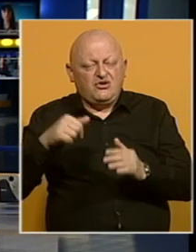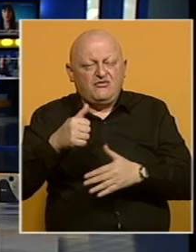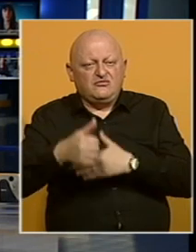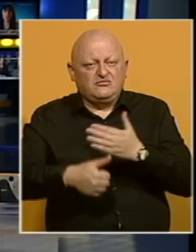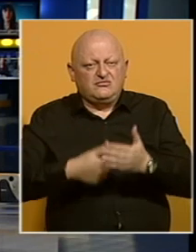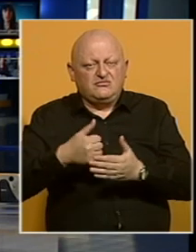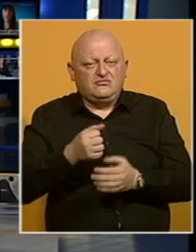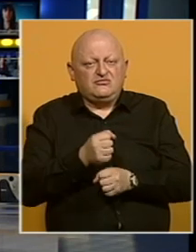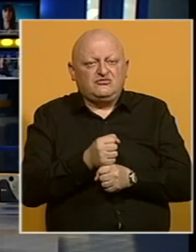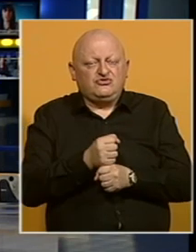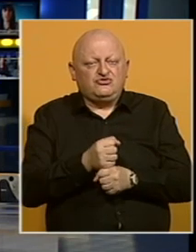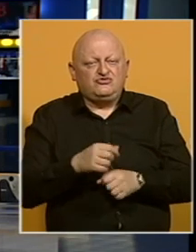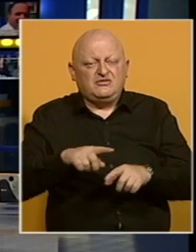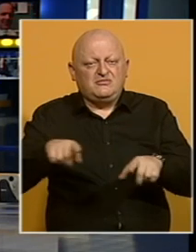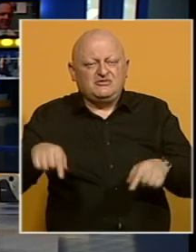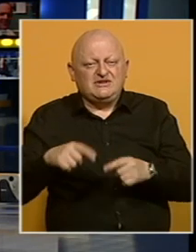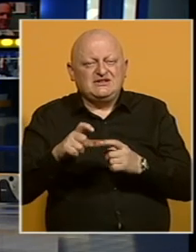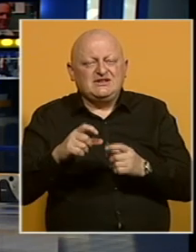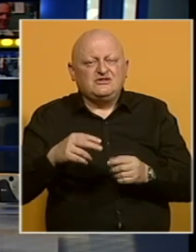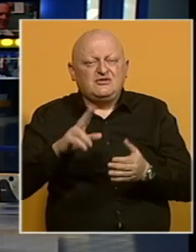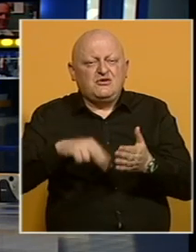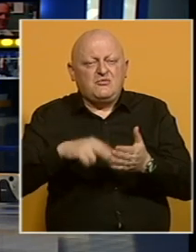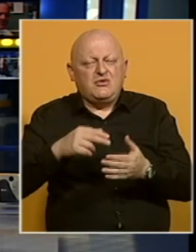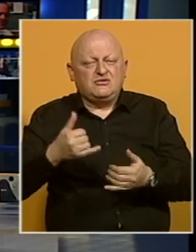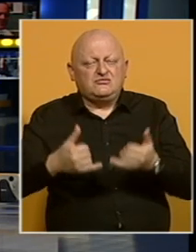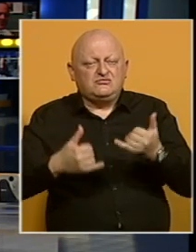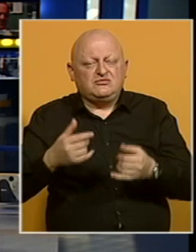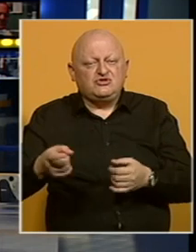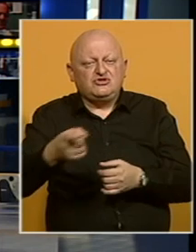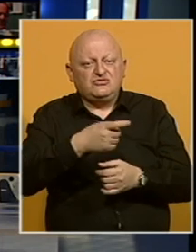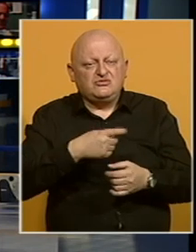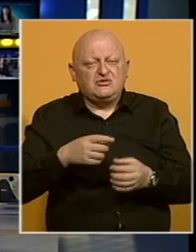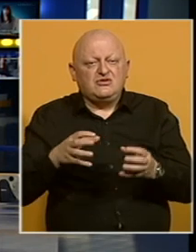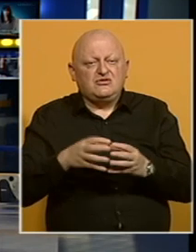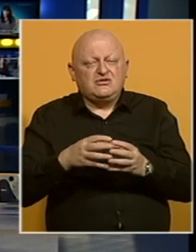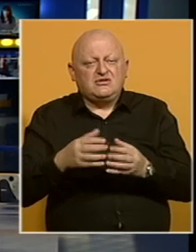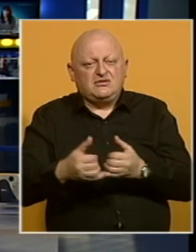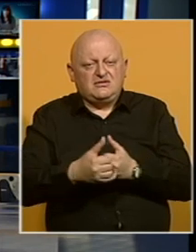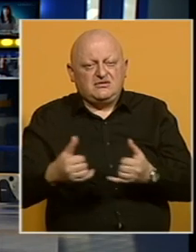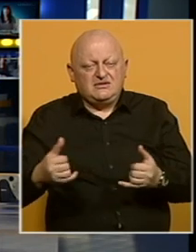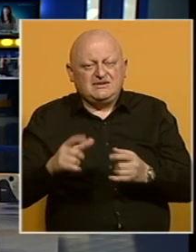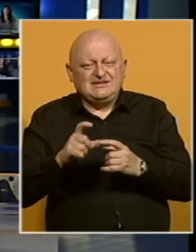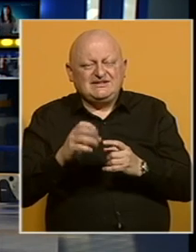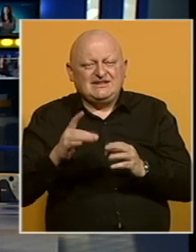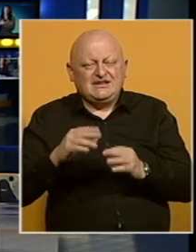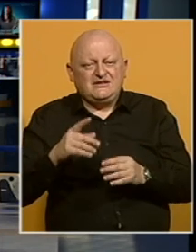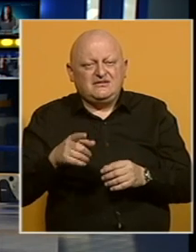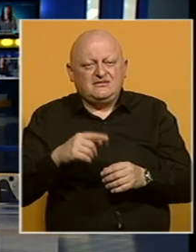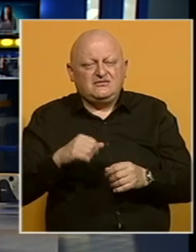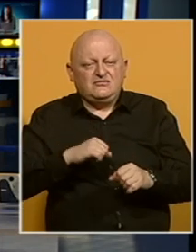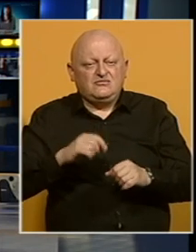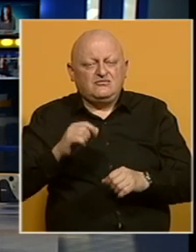pod nazivom Čuvari bašte sljezove boje manifestacija je održana u organizaciji udruženja građana Scena i pod